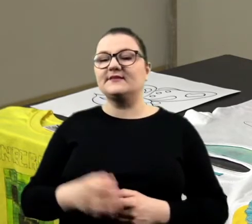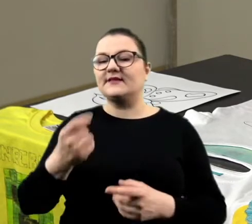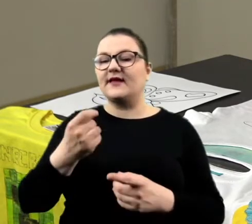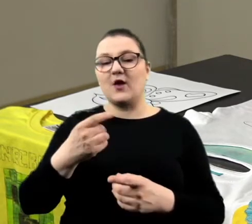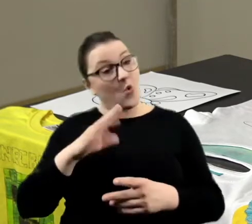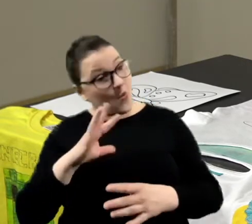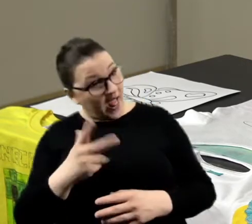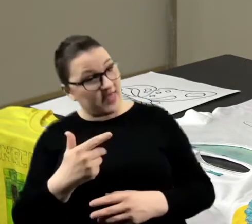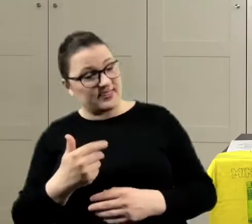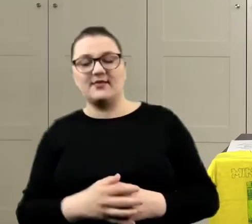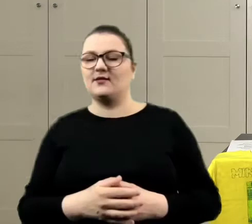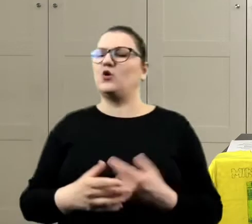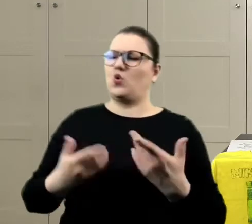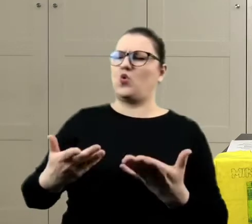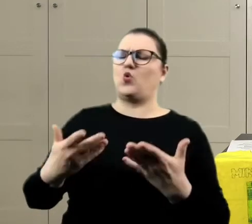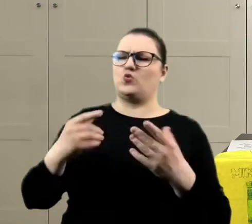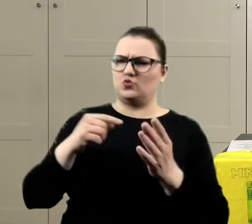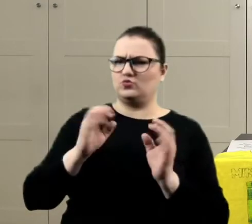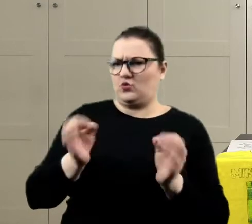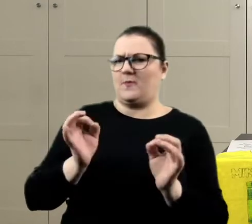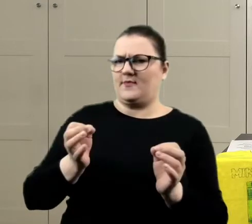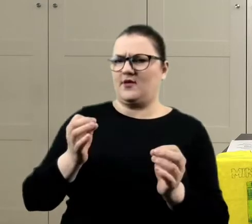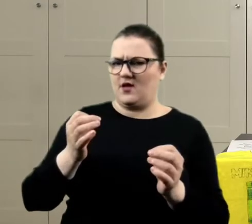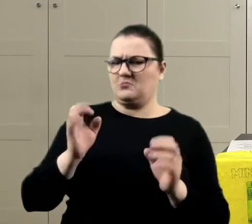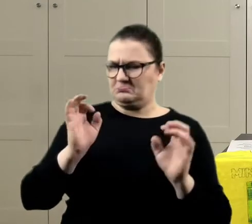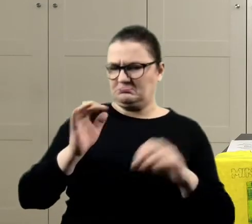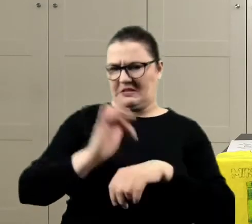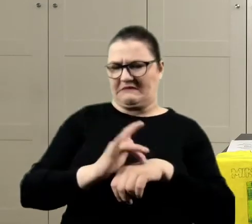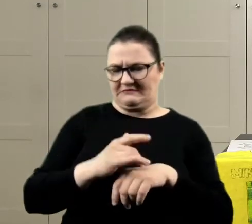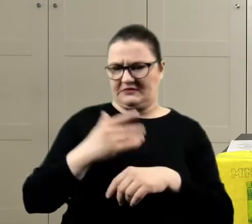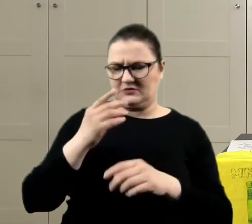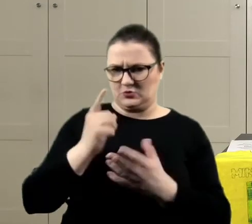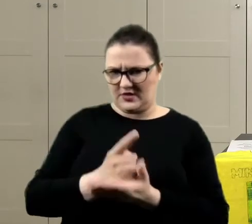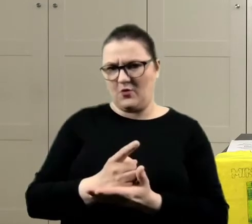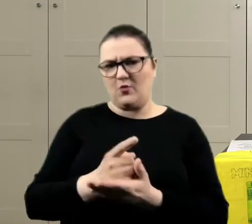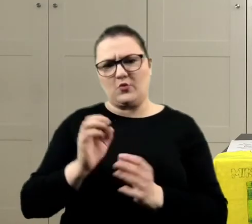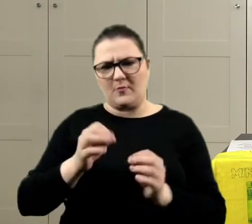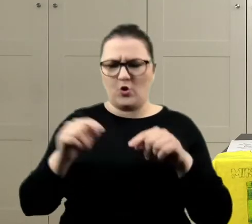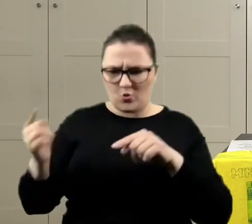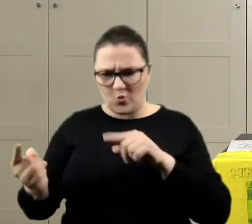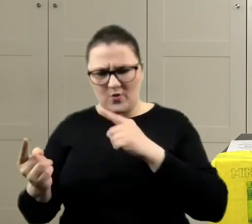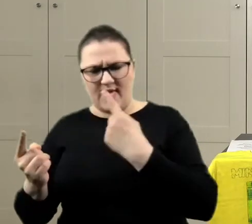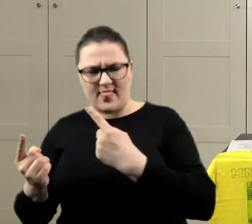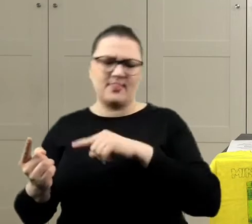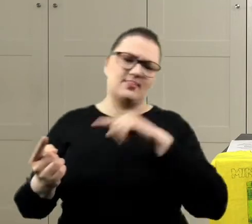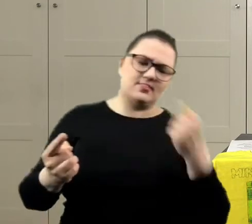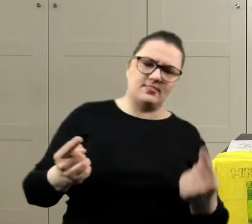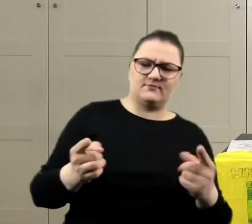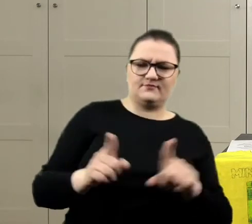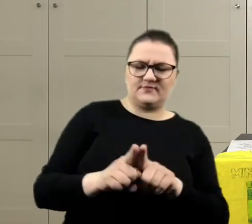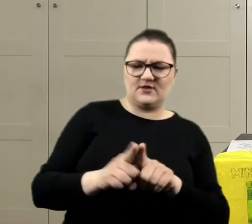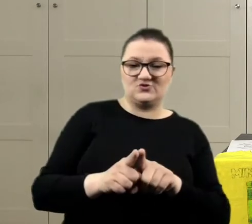O, no dobra, no jakoś wyszedł. To z drugiej strony musi być taki sam. Możemy, słuchajcie, też robić